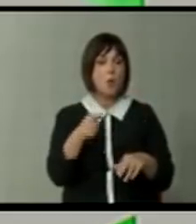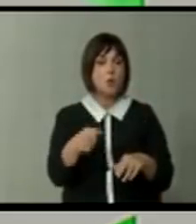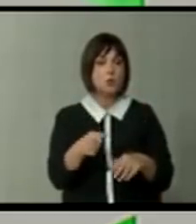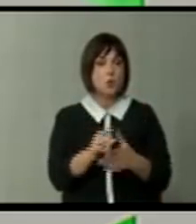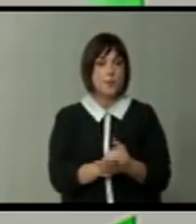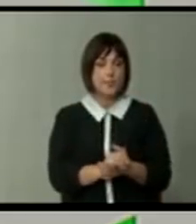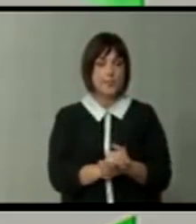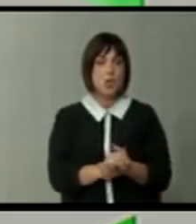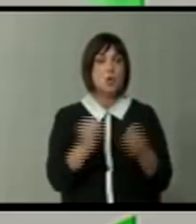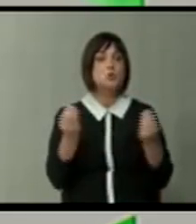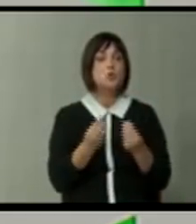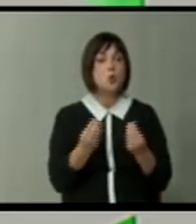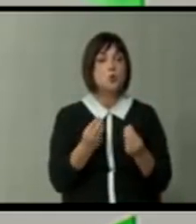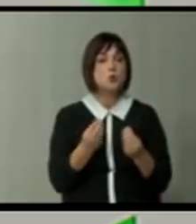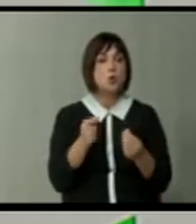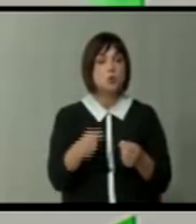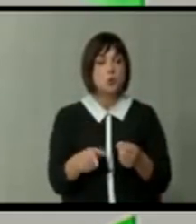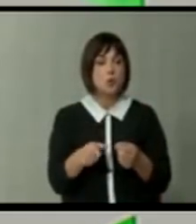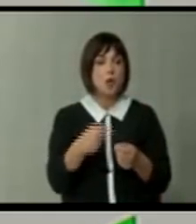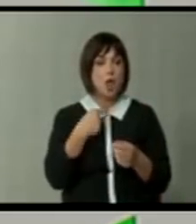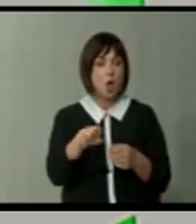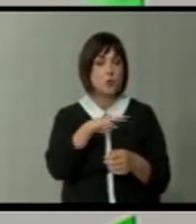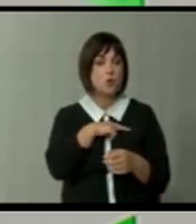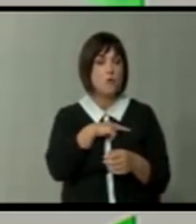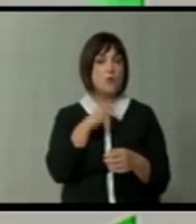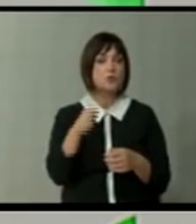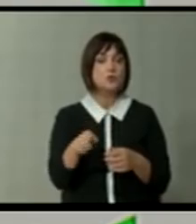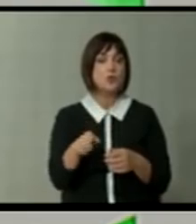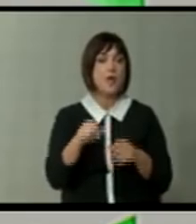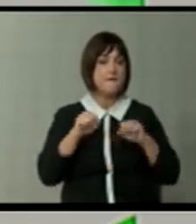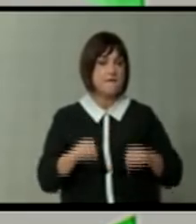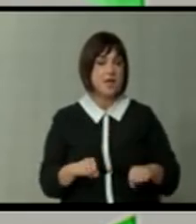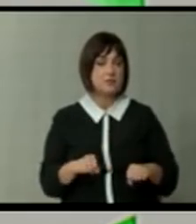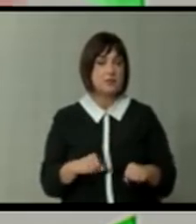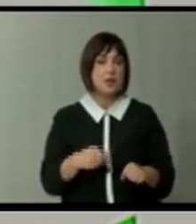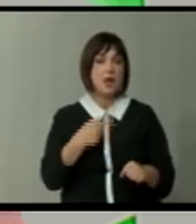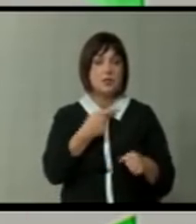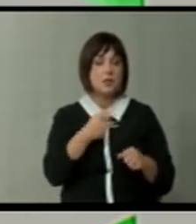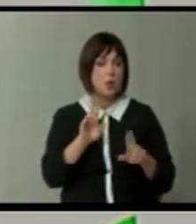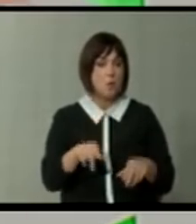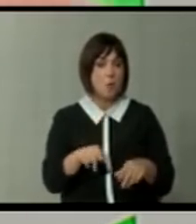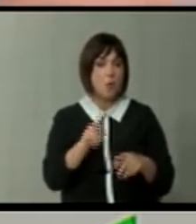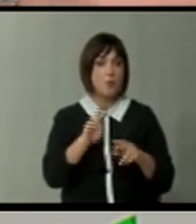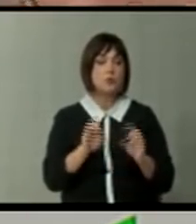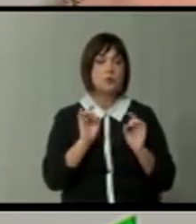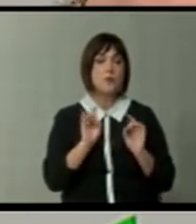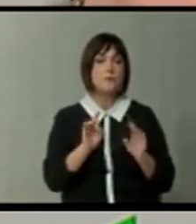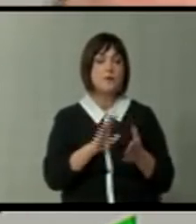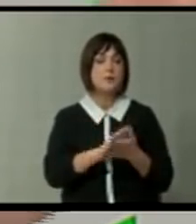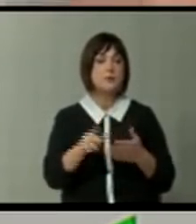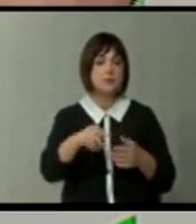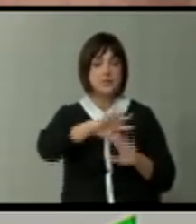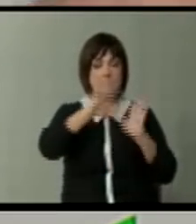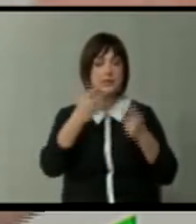зашто, зашто, дури тука е и одговорността на властта, не ли можела, дури и бесплатно по сите